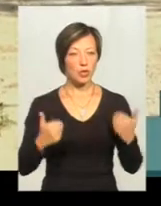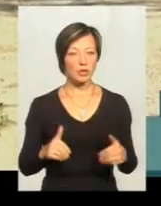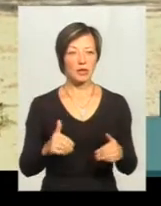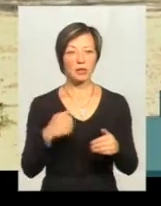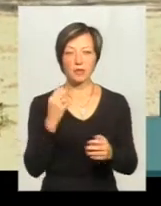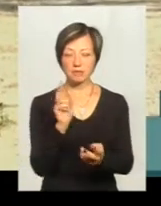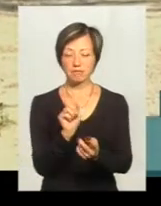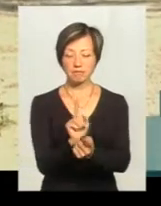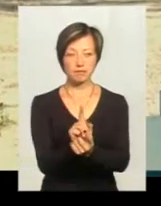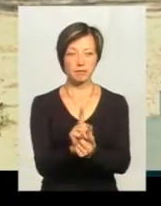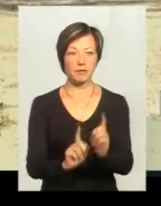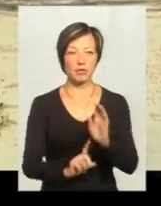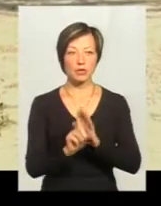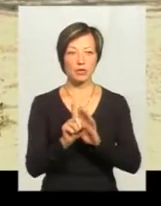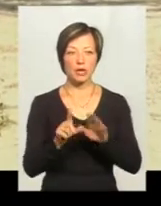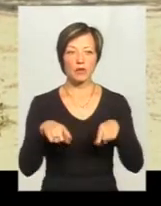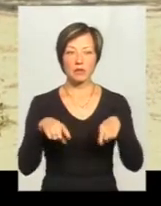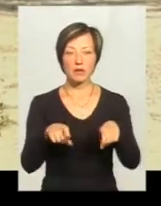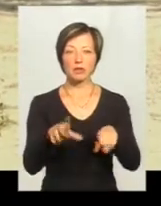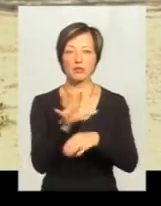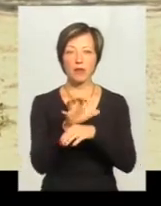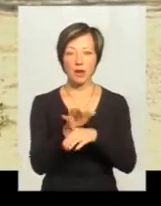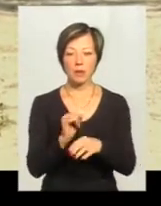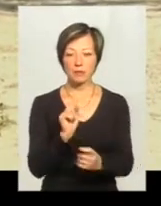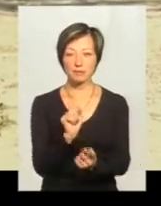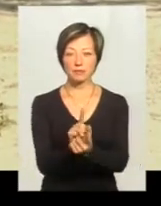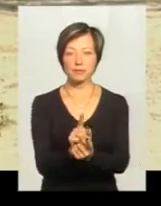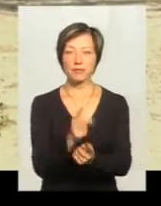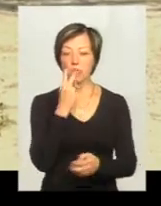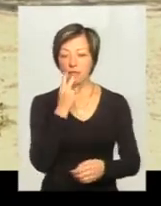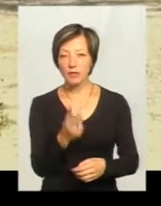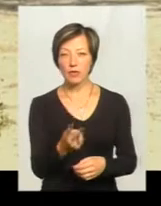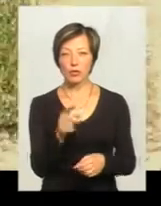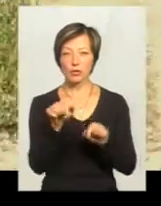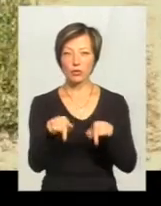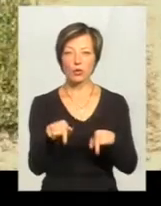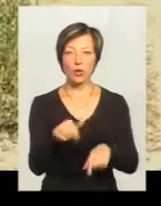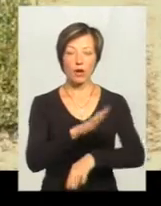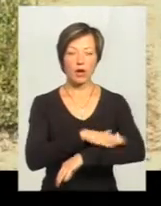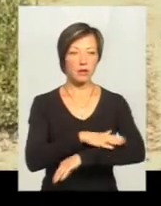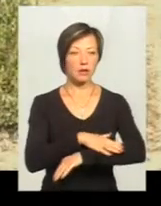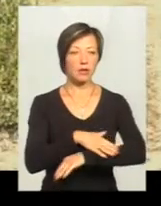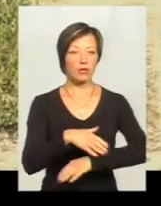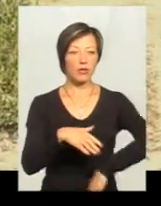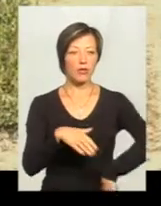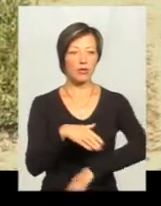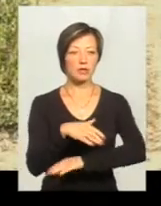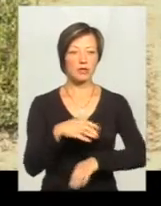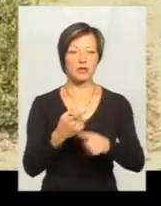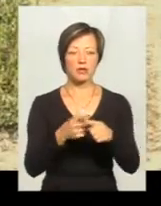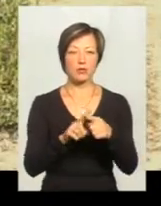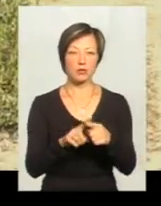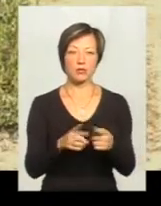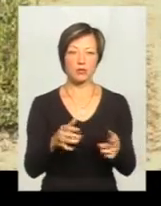підійшли до нього, почав бігти пес до нього, і ми підійшли до нього, подивилися, в нього крило висіло прямо на